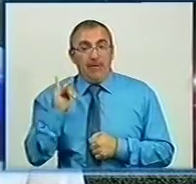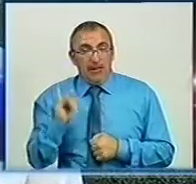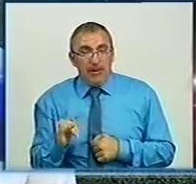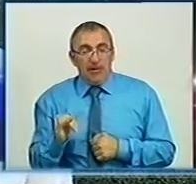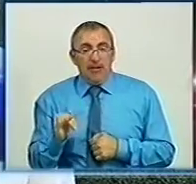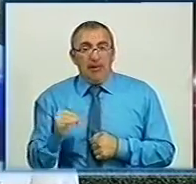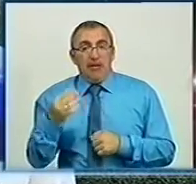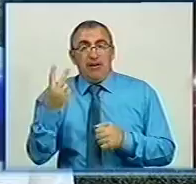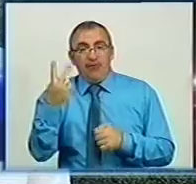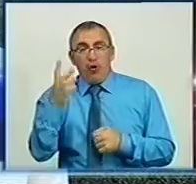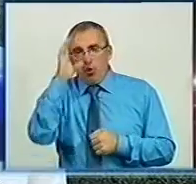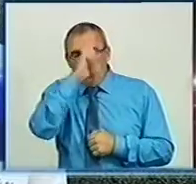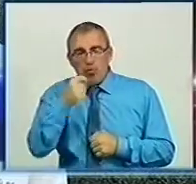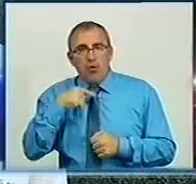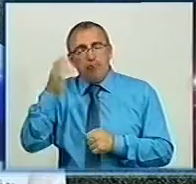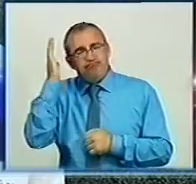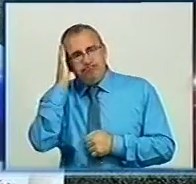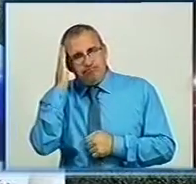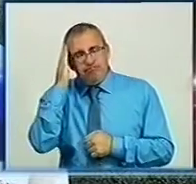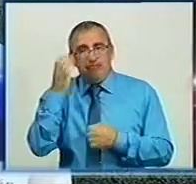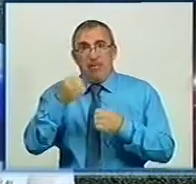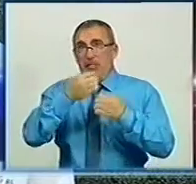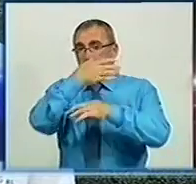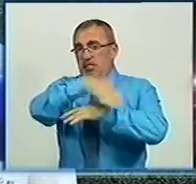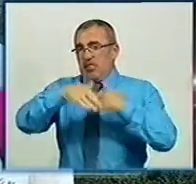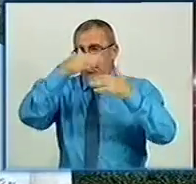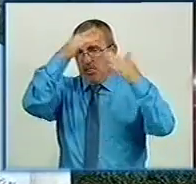дві ночі я ночував просто небо.